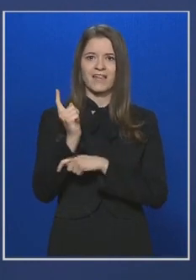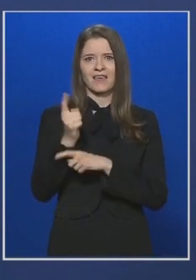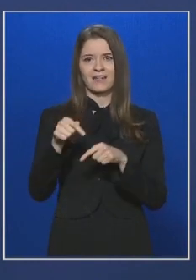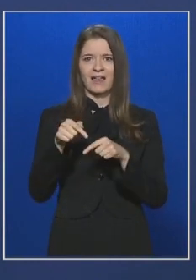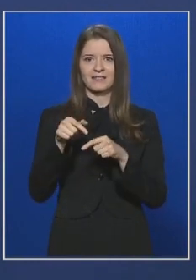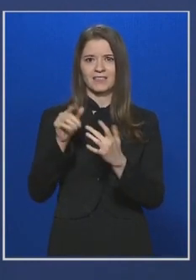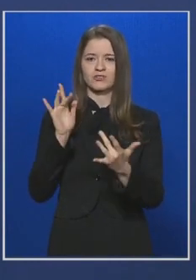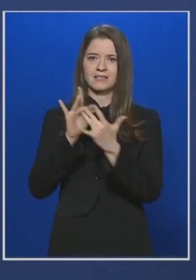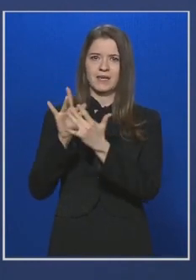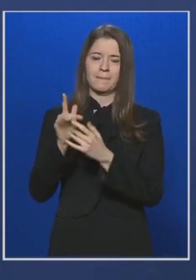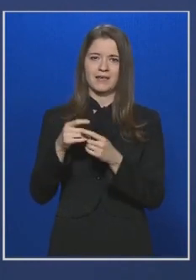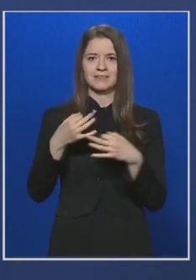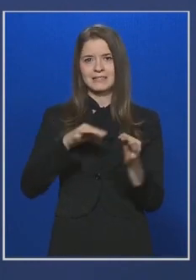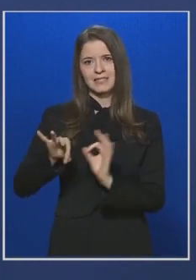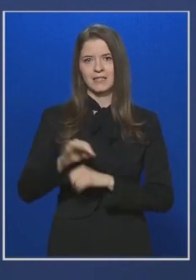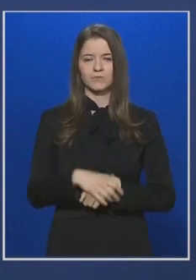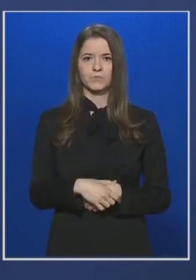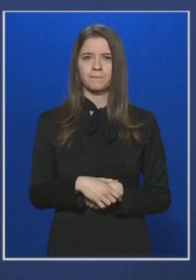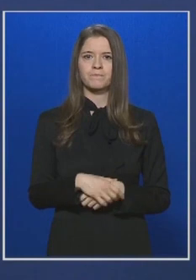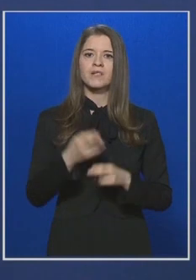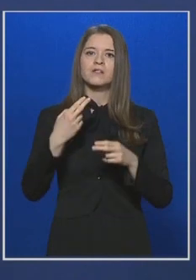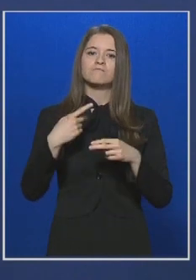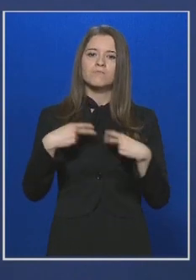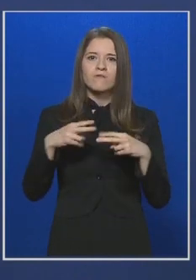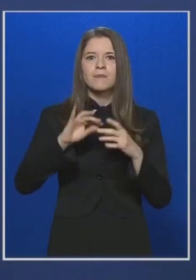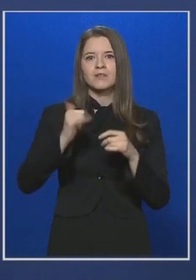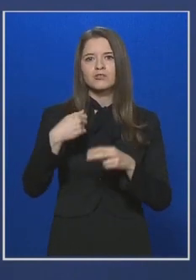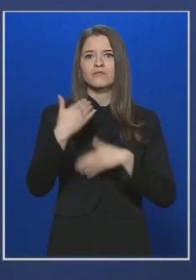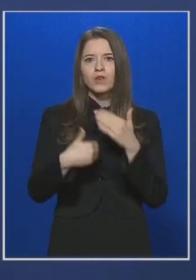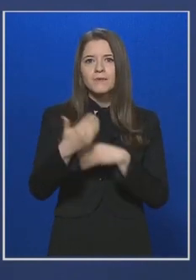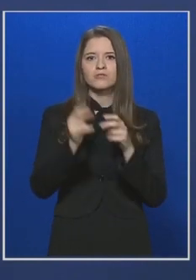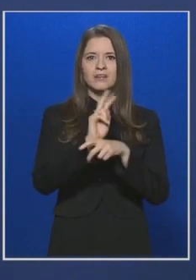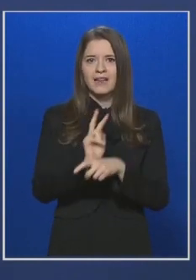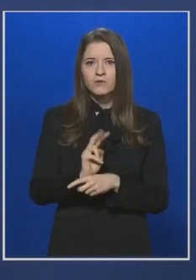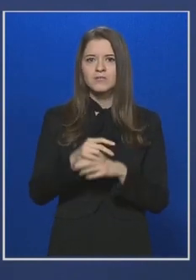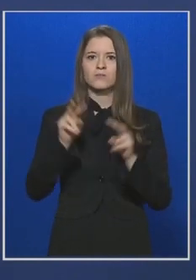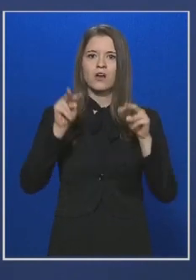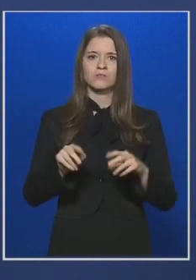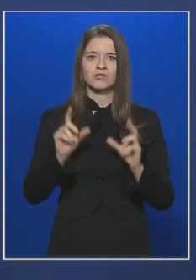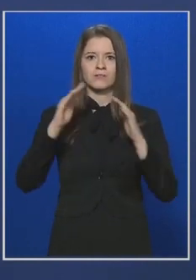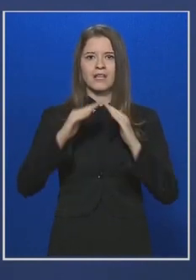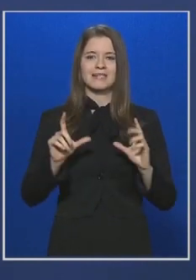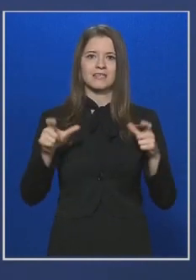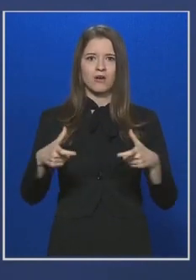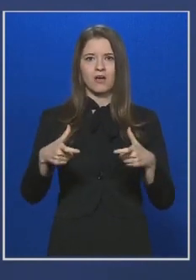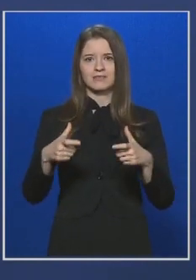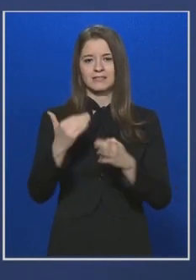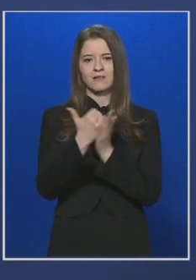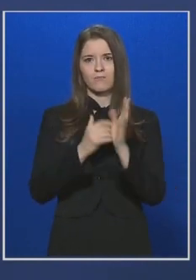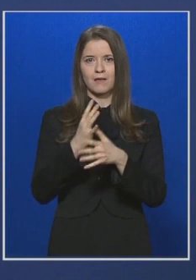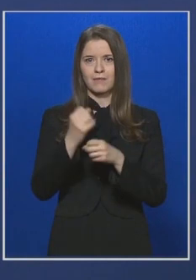szemben intézkedtünk. Továbbra is folyamatosan ellenőrizzük a hatósági házi karantén szabálynak betartását.